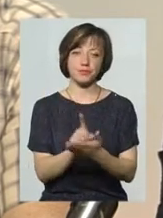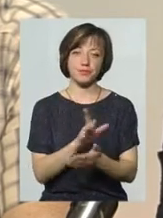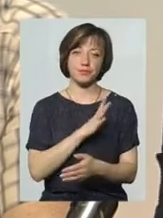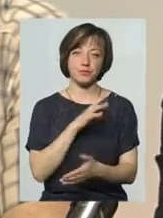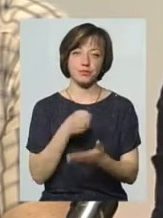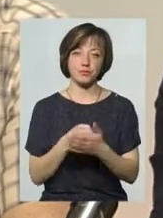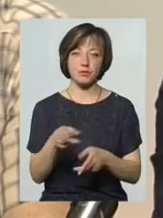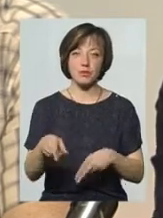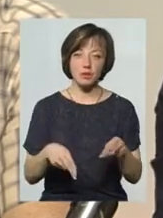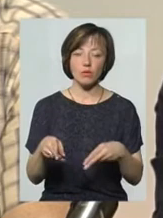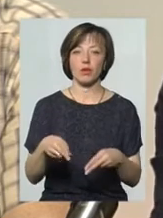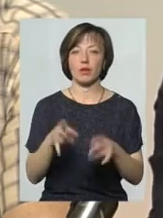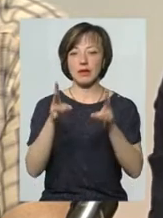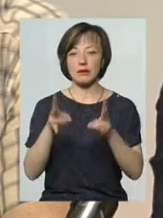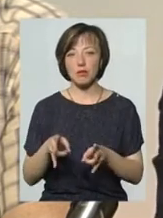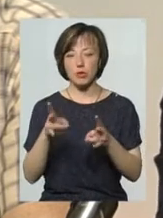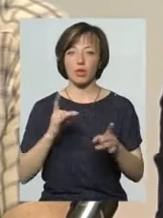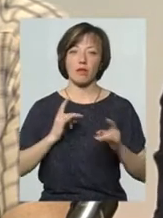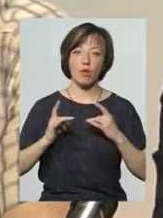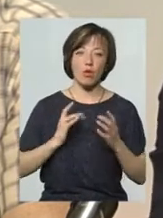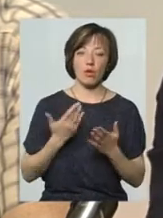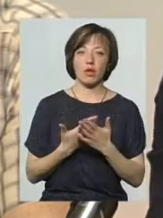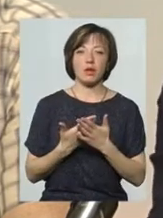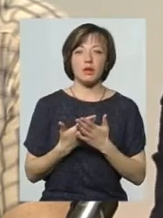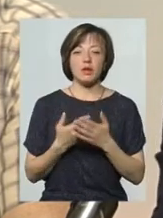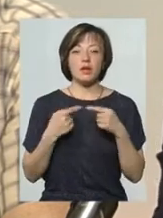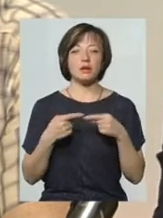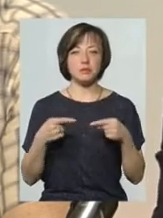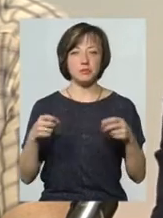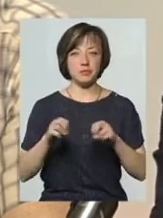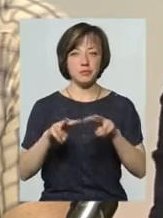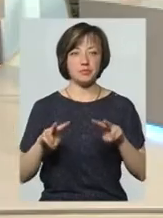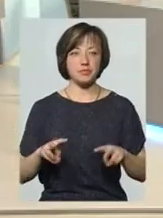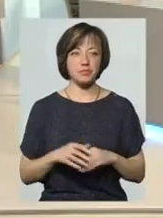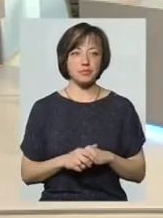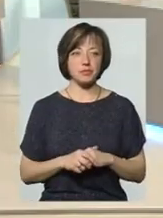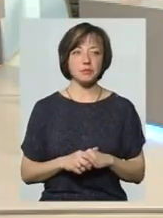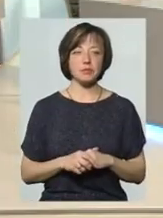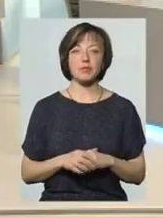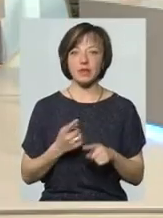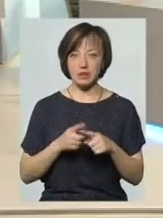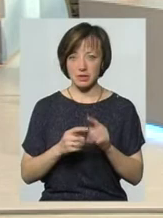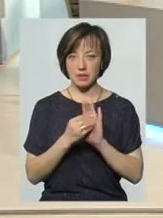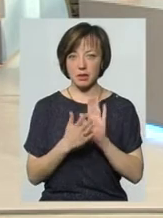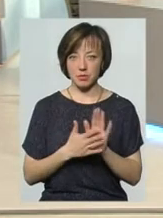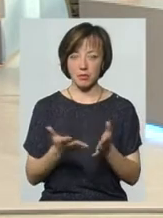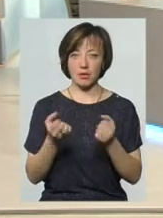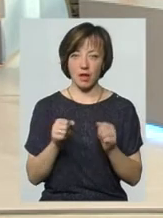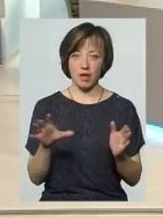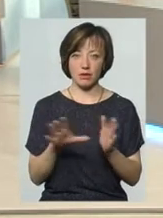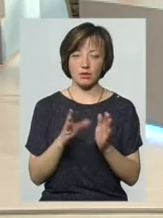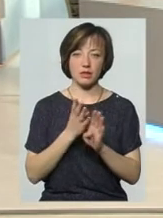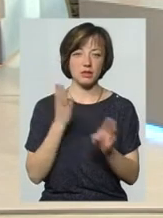хірурга, травматолога, невролога чи інших спеціалістів. Це, по суті, запис на прийом, як електронна черга.